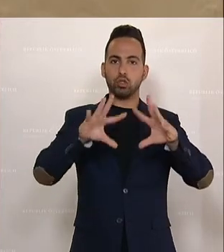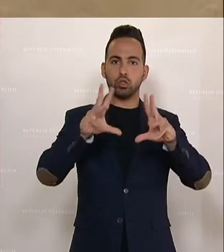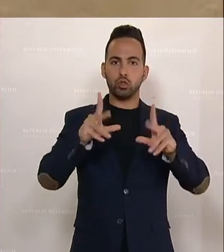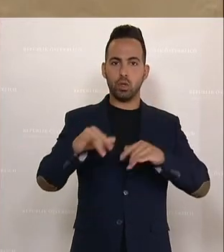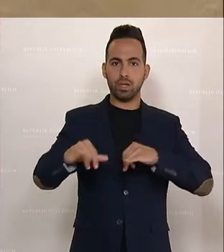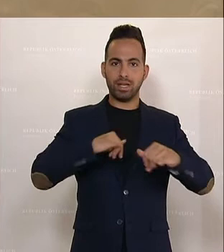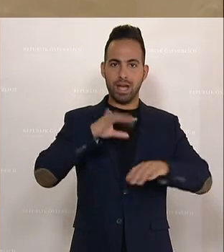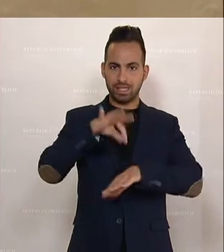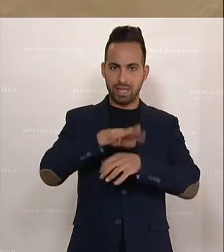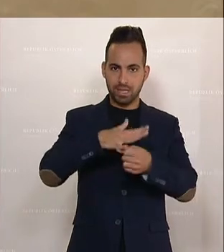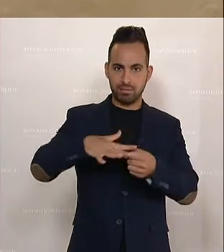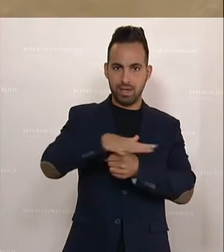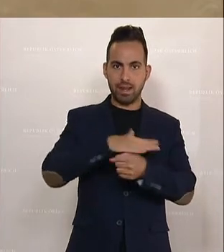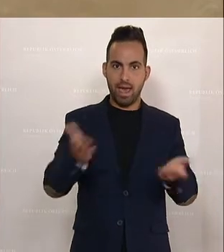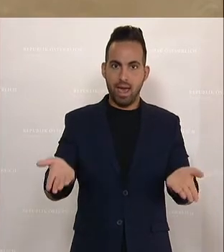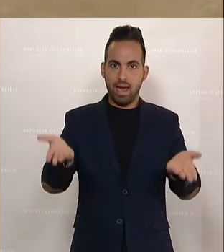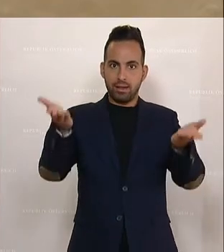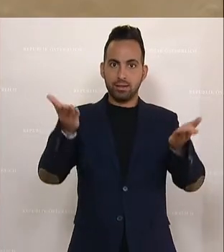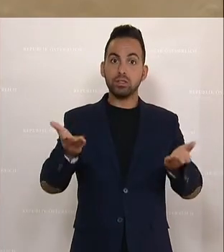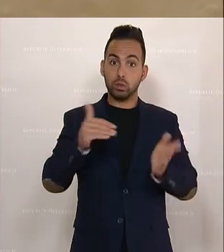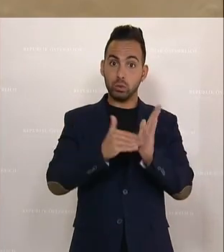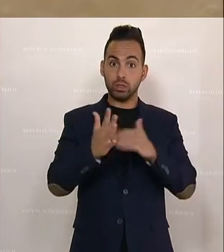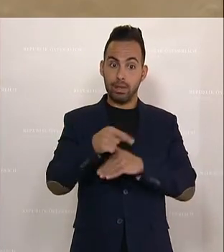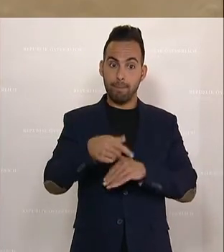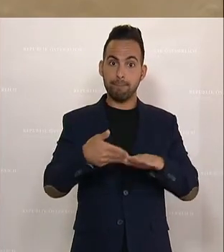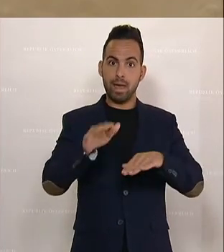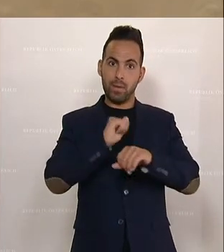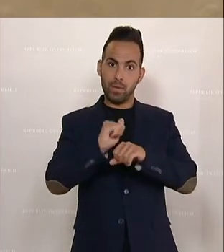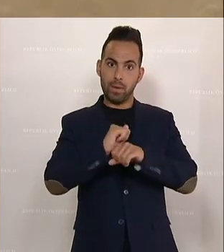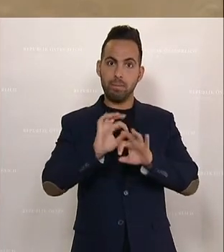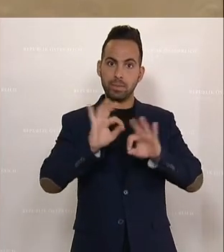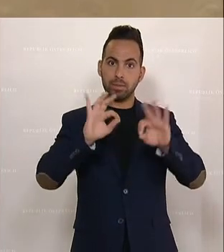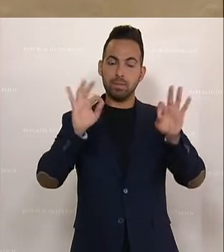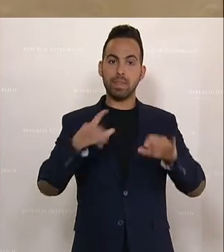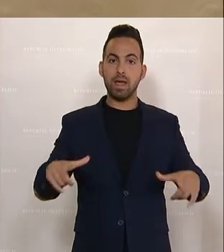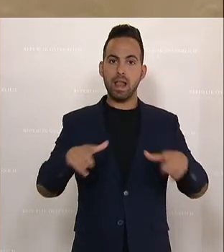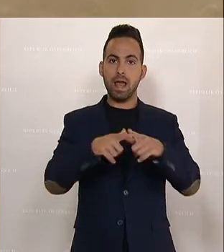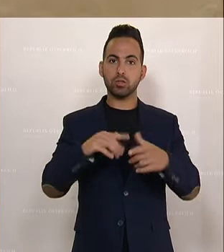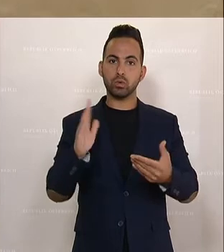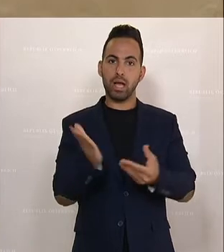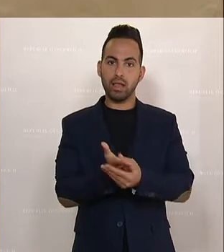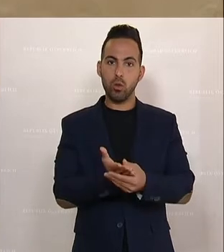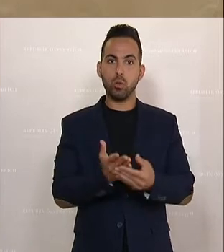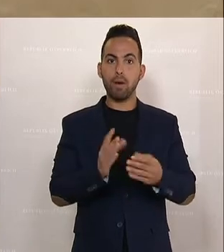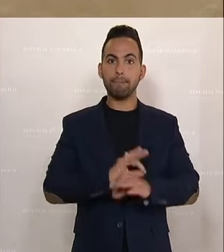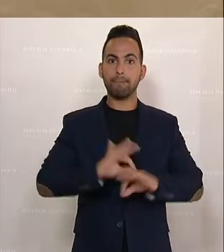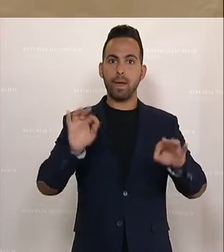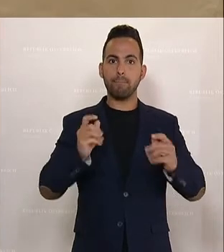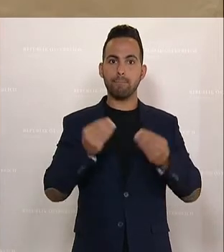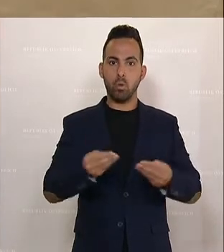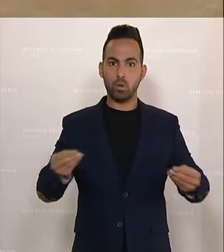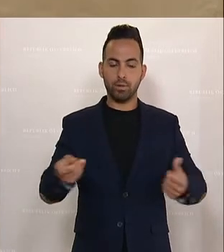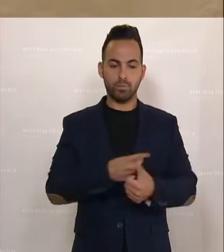Attraktivierung des kassenärztlichen Systems. Und dazu Leistungskatalog, der modernisiert ist. Das ist eine